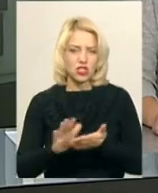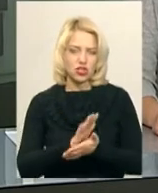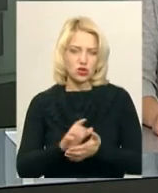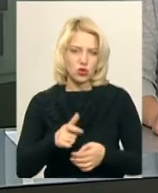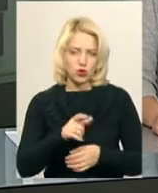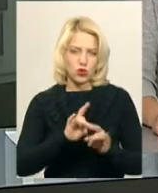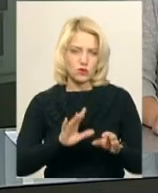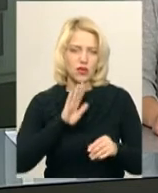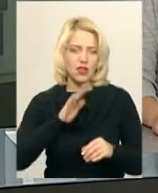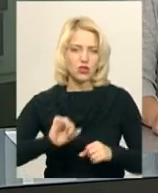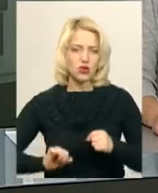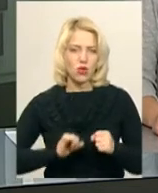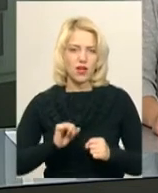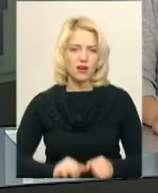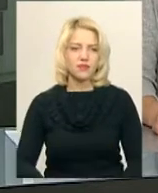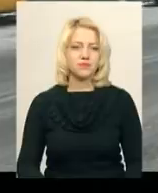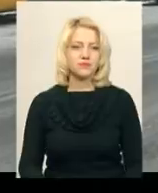моя колега Вікторія Зелінська.